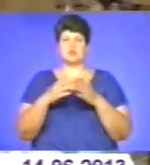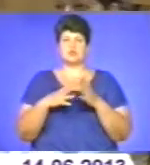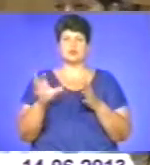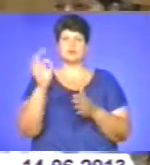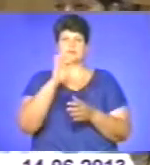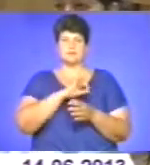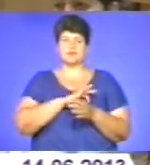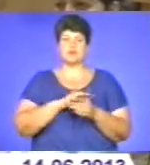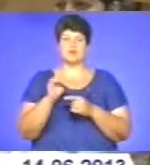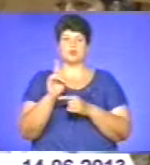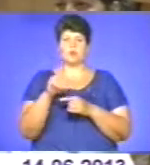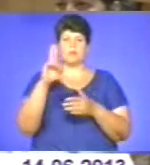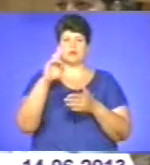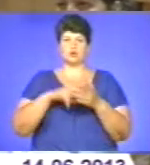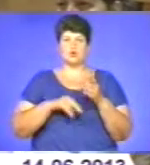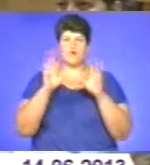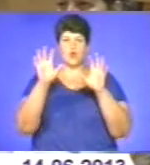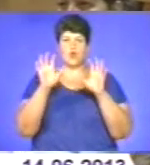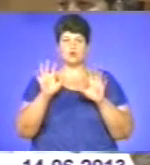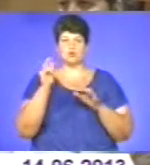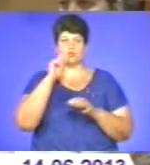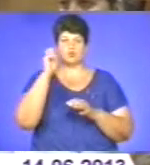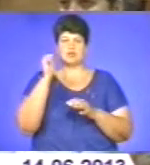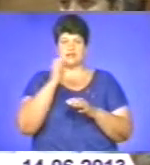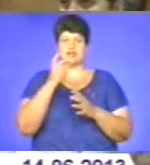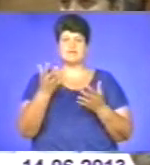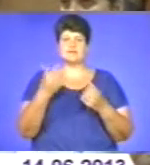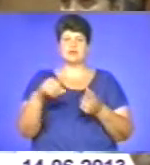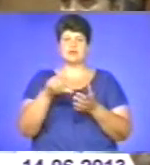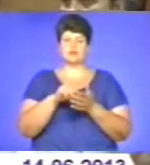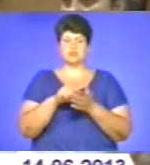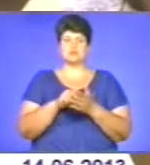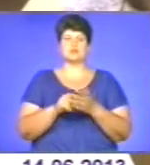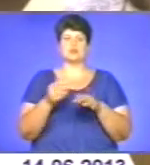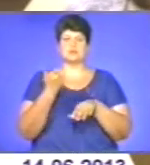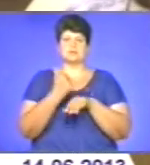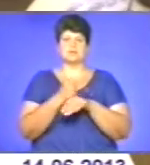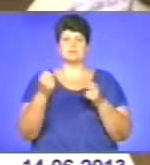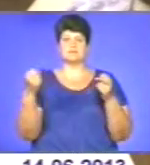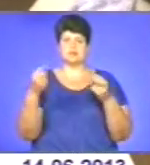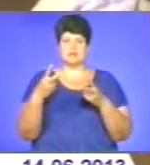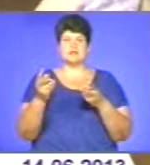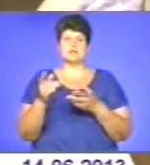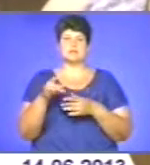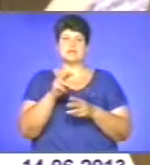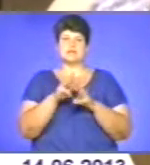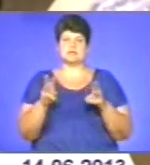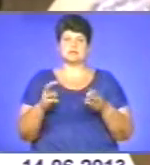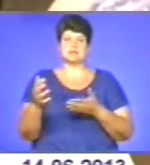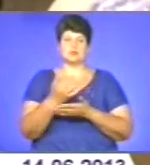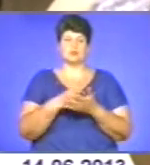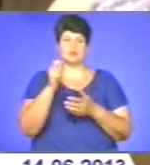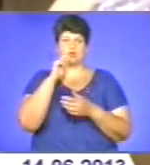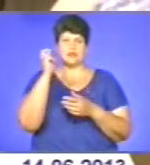Податкового кодексу України. У семінарі взяли участь провідні фахівці Міністерства доходів і зборів України та Асоціації платників